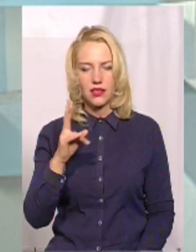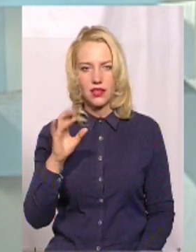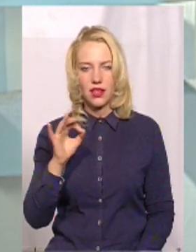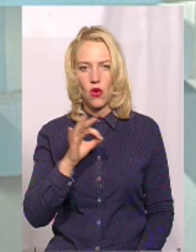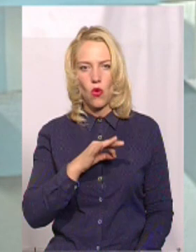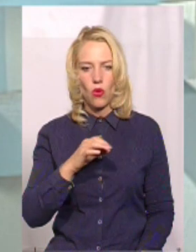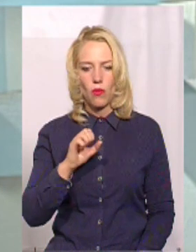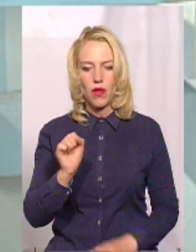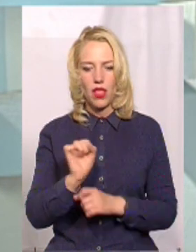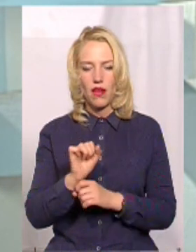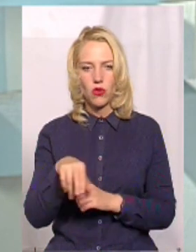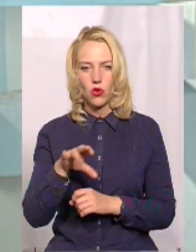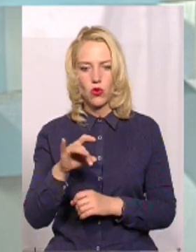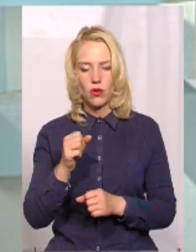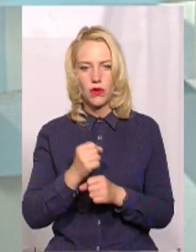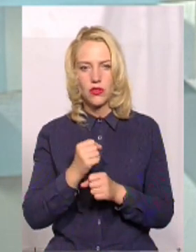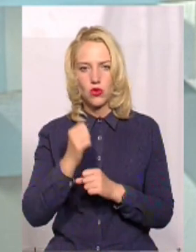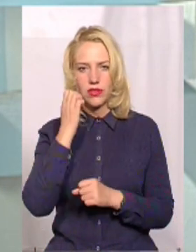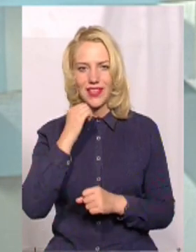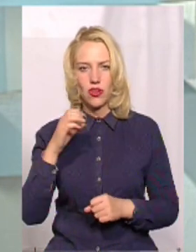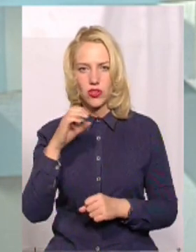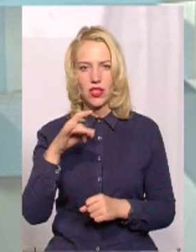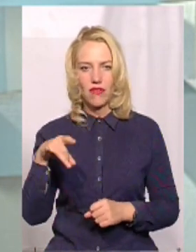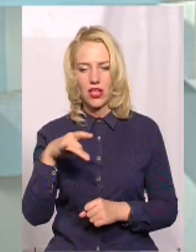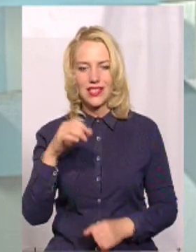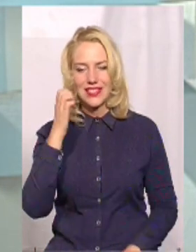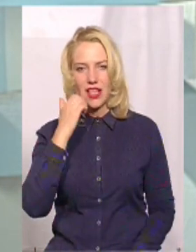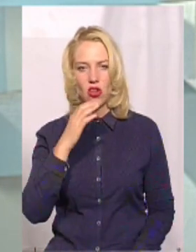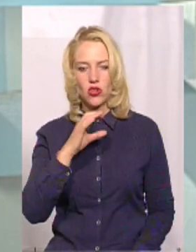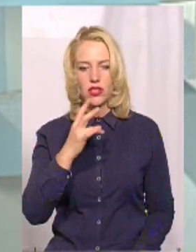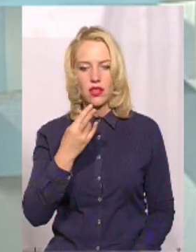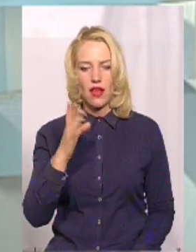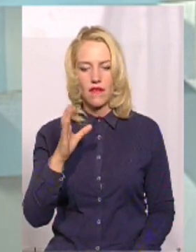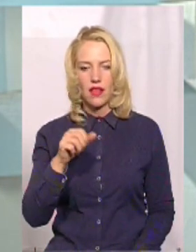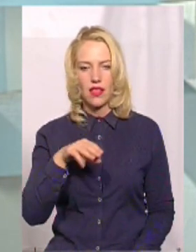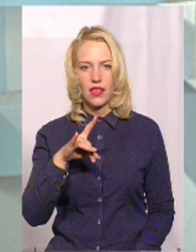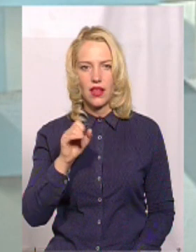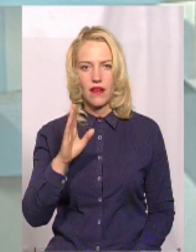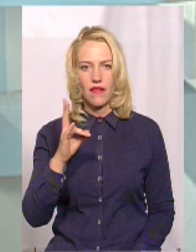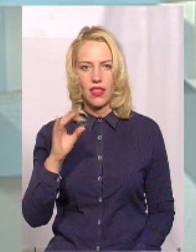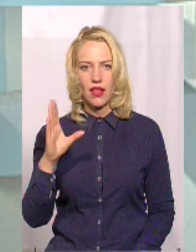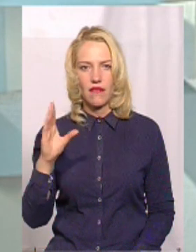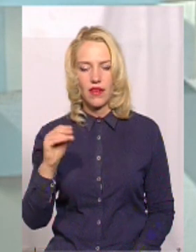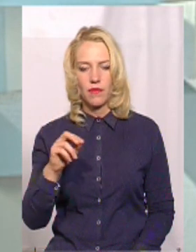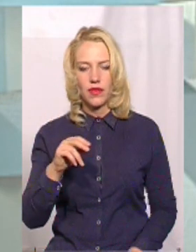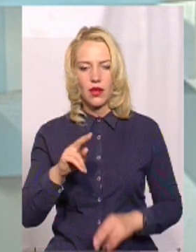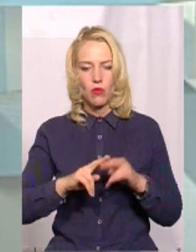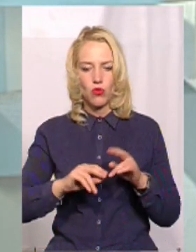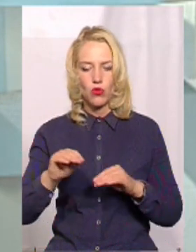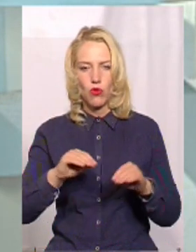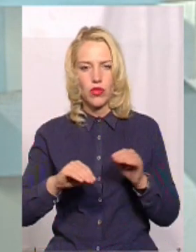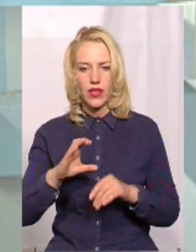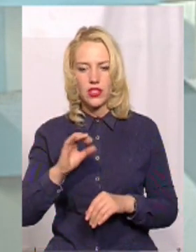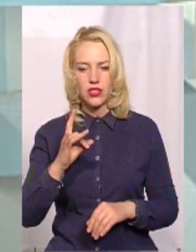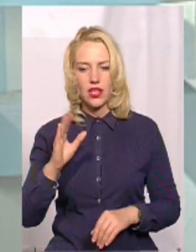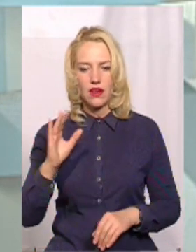працює у Старосинявському районі, Старосинява-Травневе. Будмонтаж-Сервіс працює